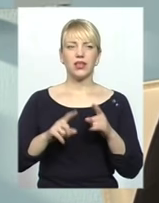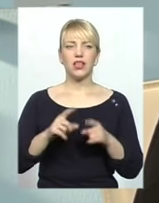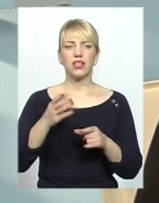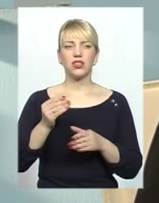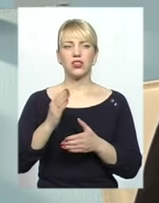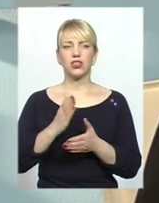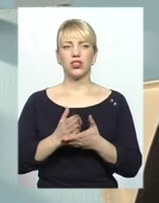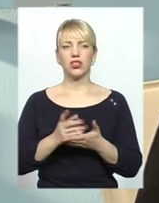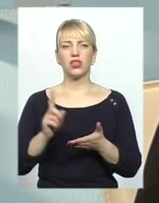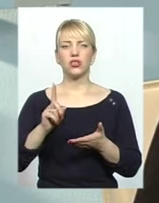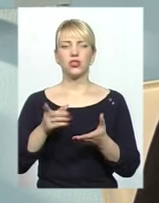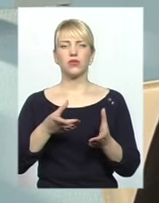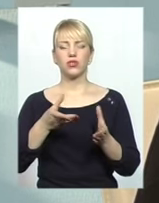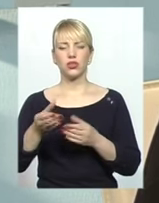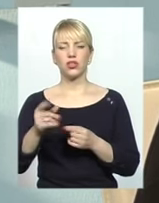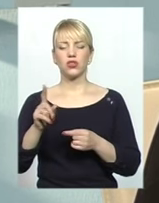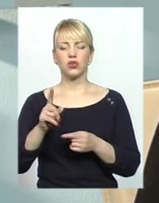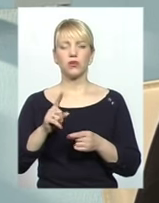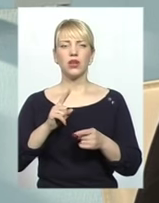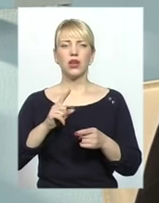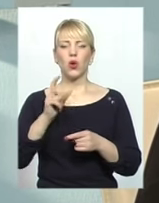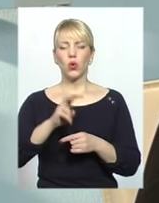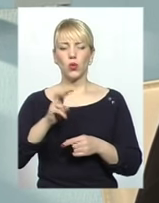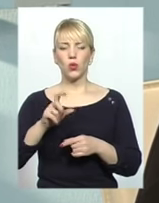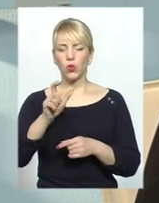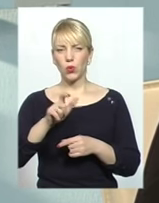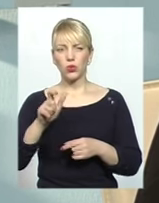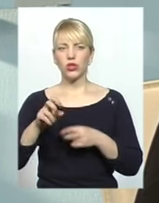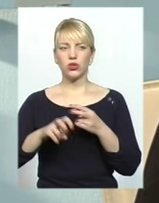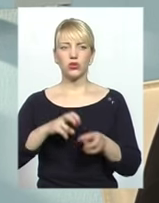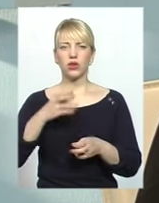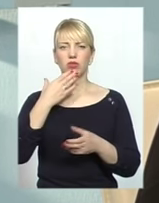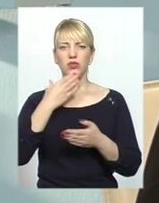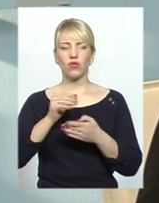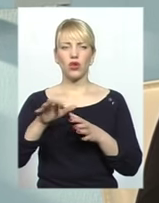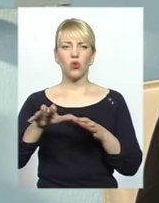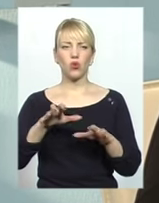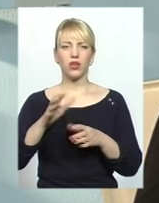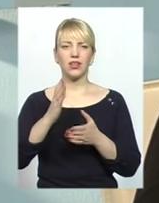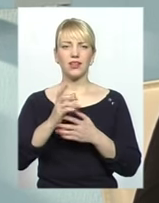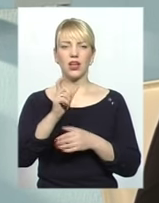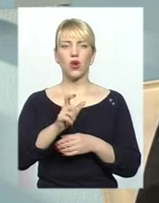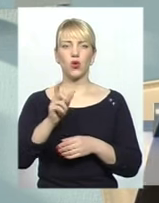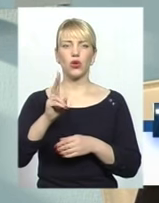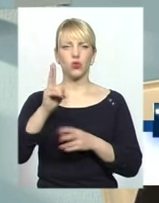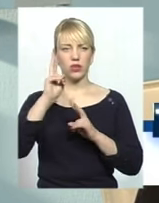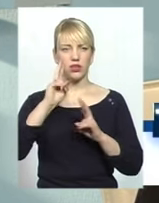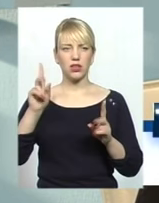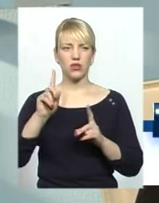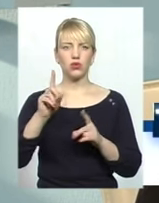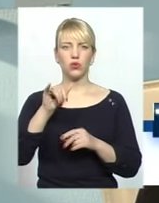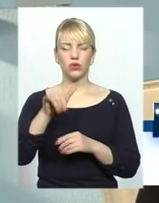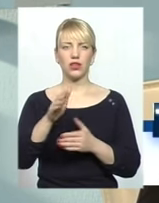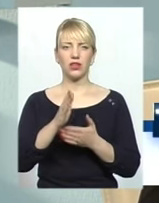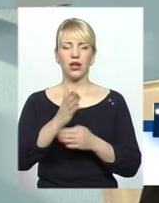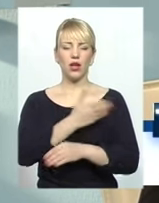чинники, які сприяють цьому, що люди шукають дійсно своє коріння. Є люди, які не знали, що вони мають польське